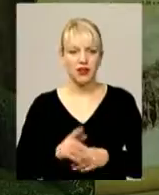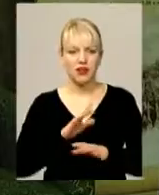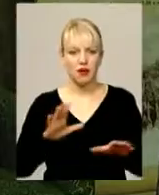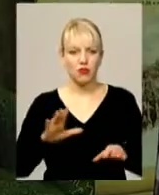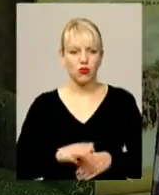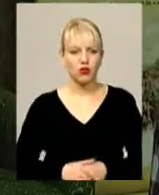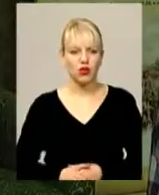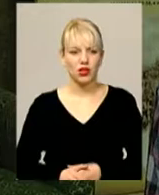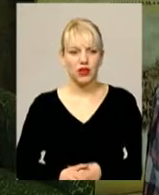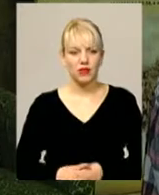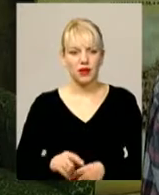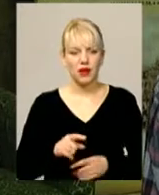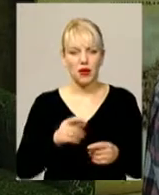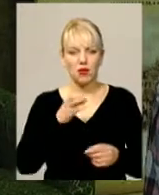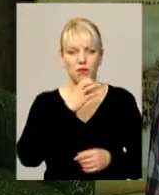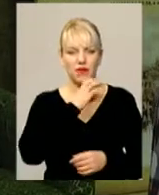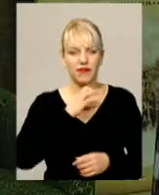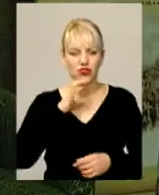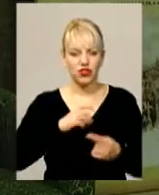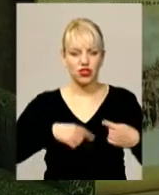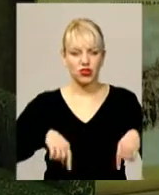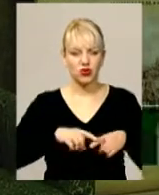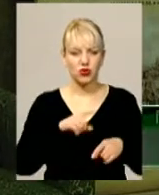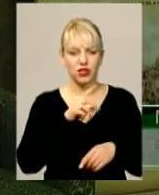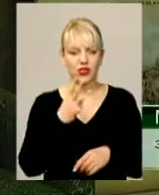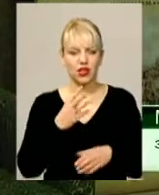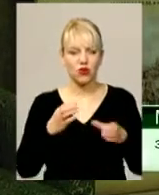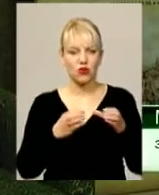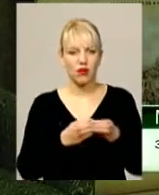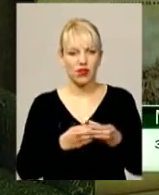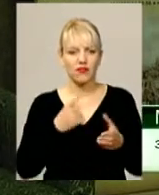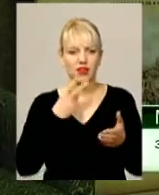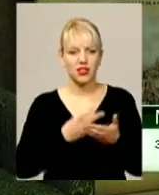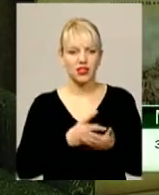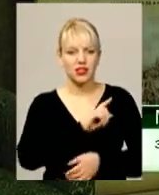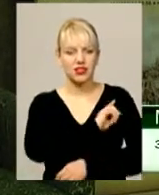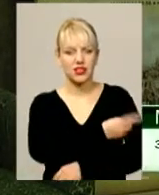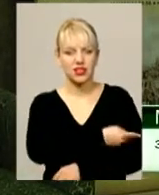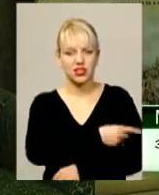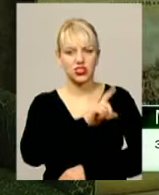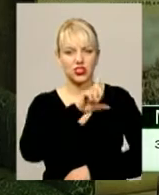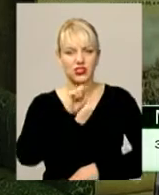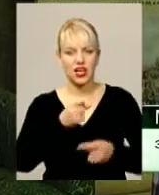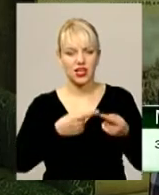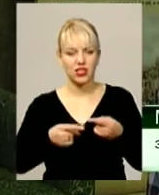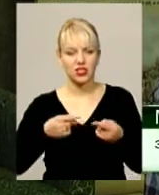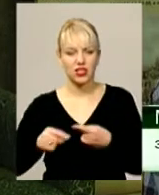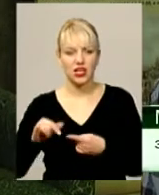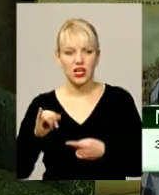В північній зоні ці три команди виглядали сильніше за інших,